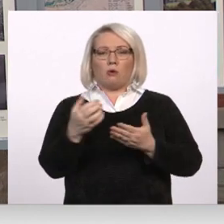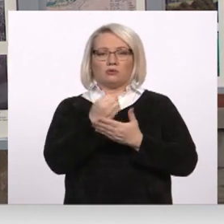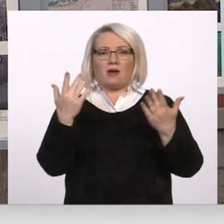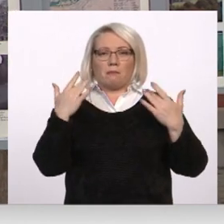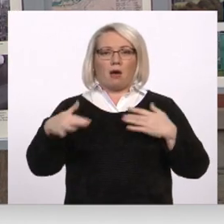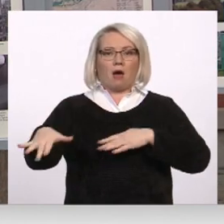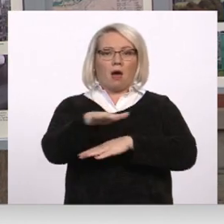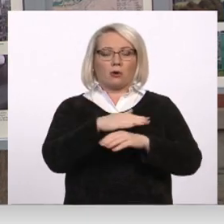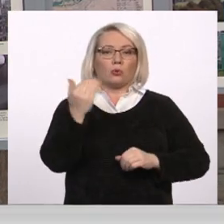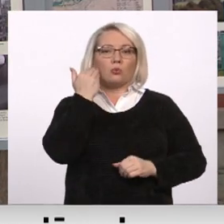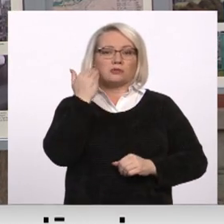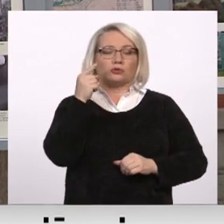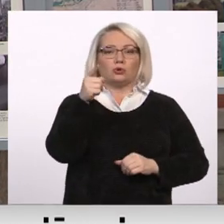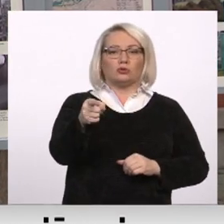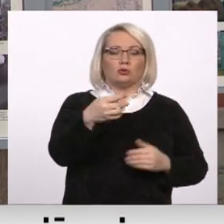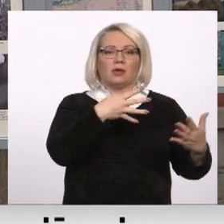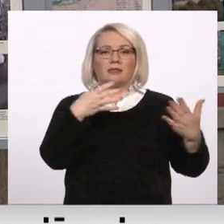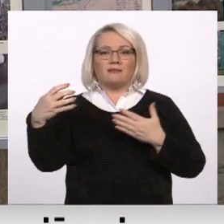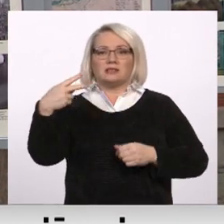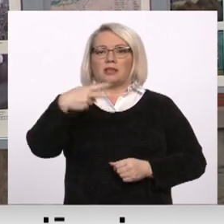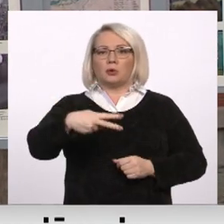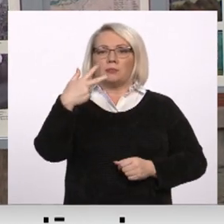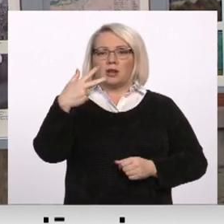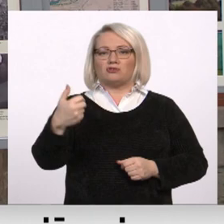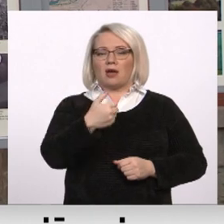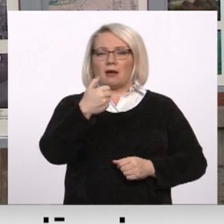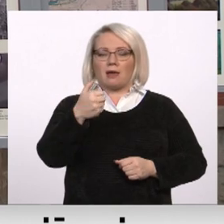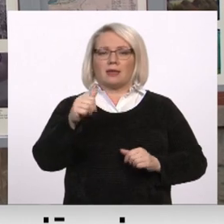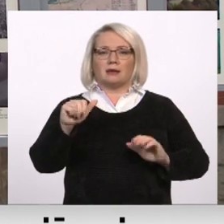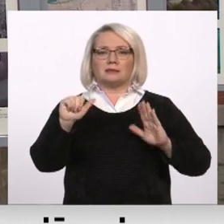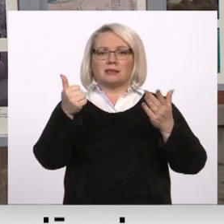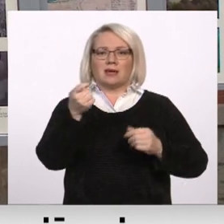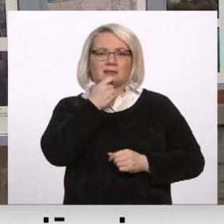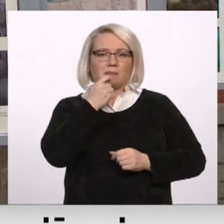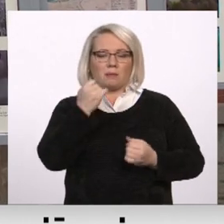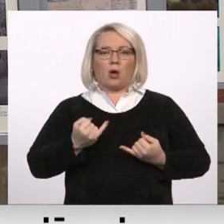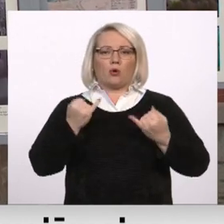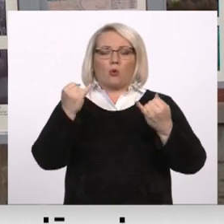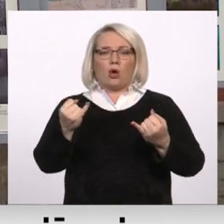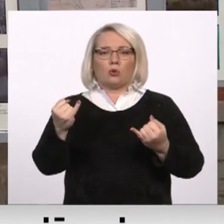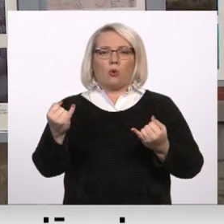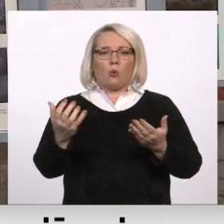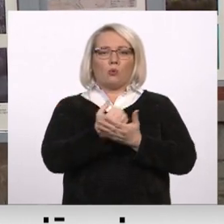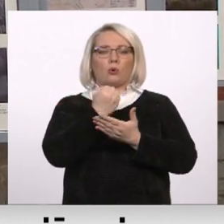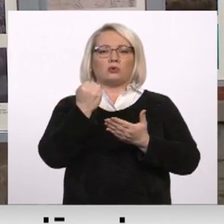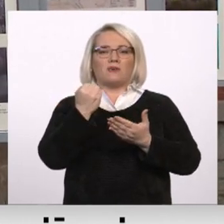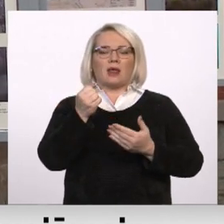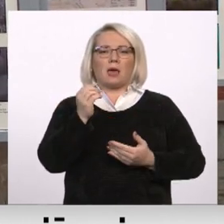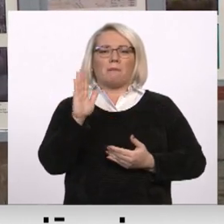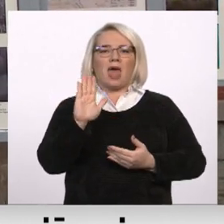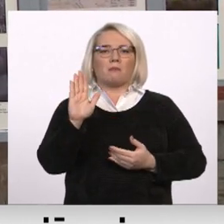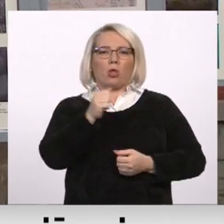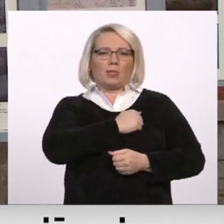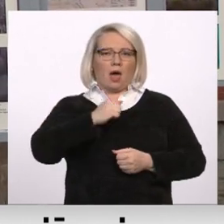uzvars parku nodēvēja 1923. gada. 6. septembrī par godu uzvarēja pār Bermontu armiju, jeb Rietumkrievijas